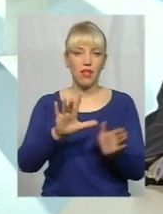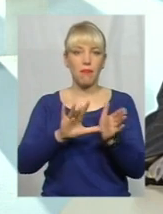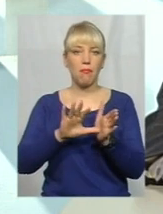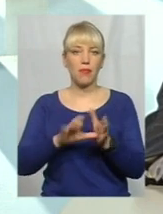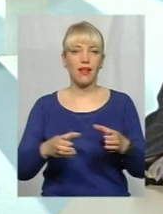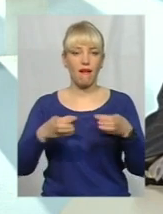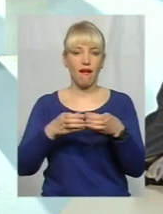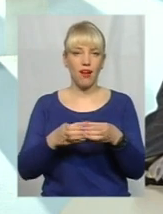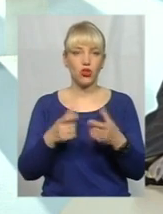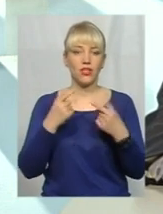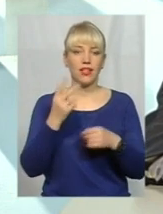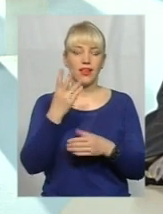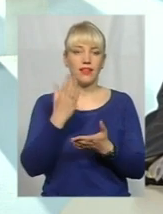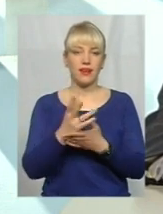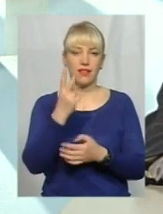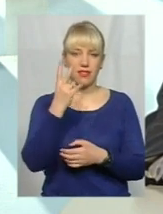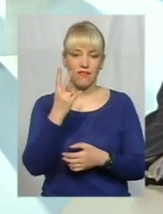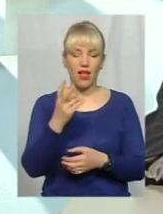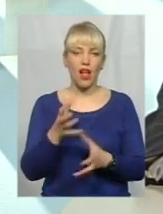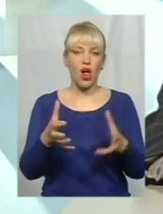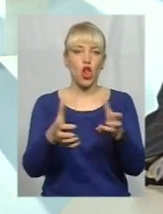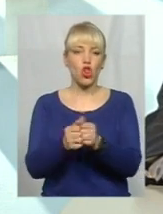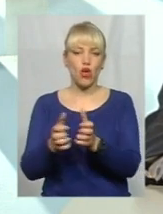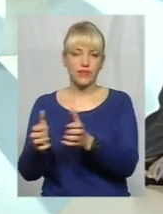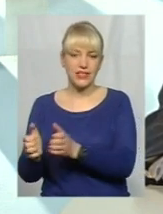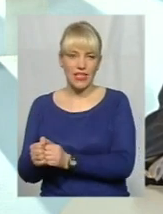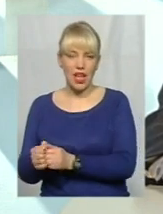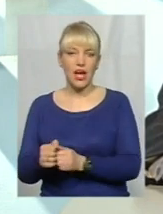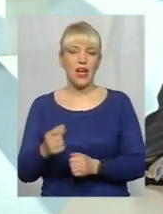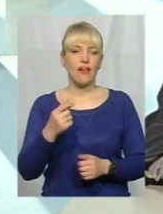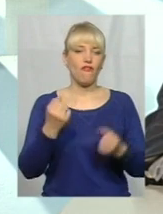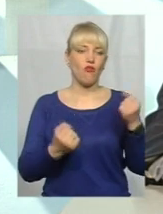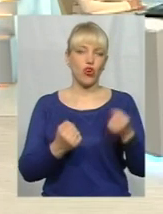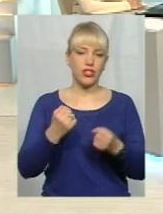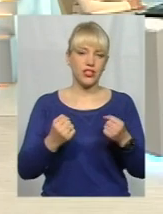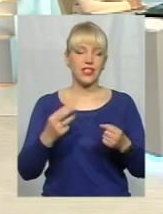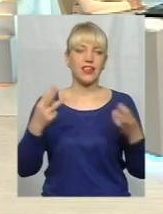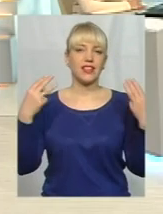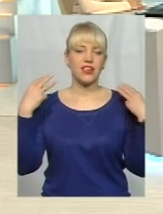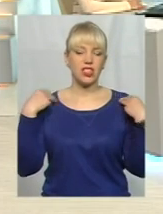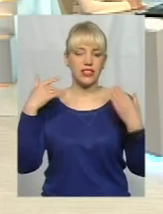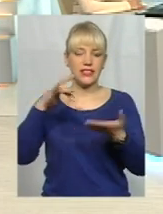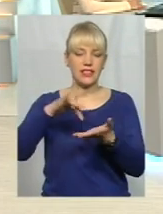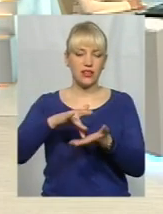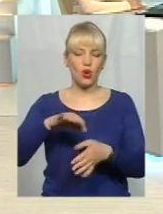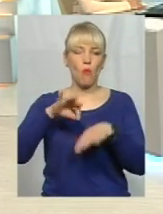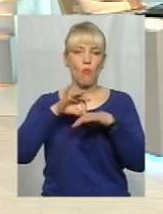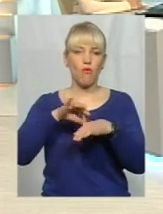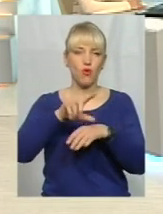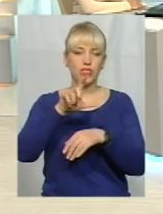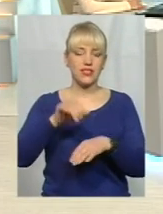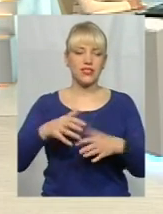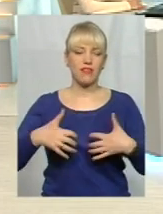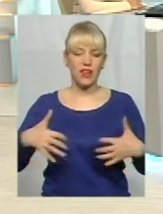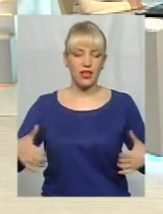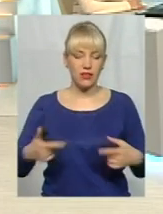в якій два ловця, водій і начальник центру поводження з тваринами, які відлавлюють цю тварину, вивозять